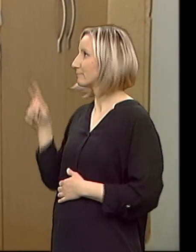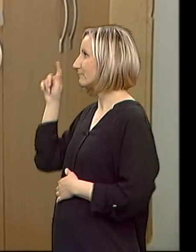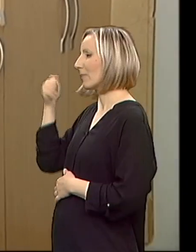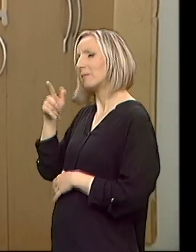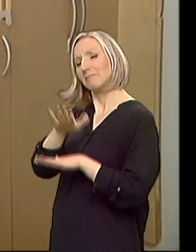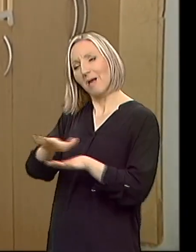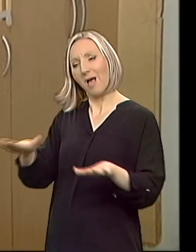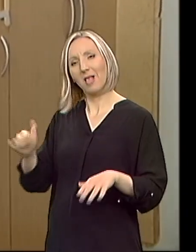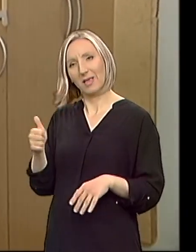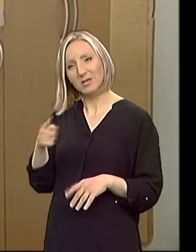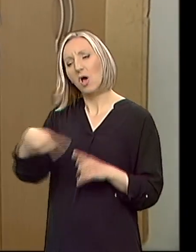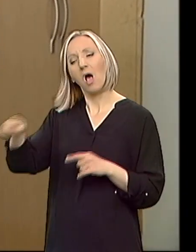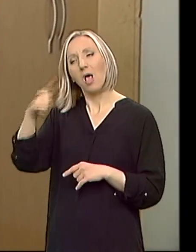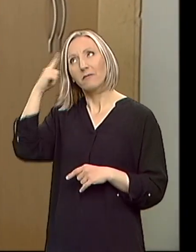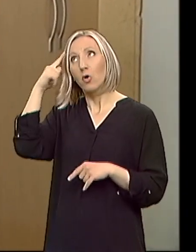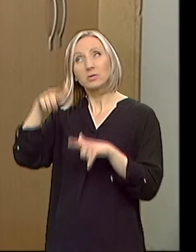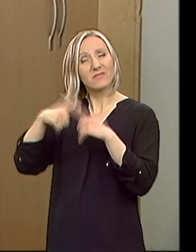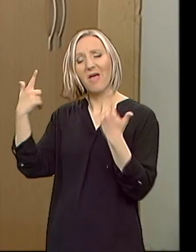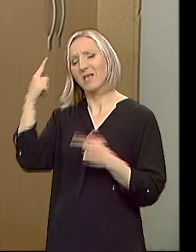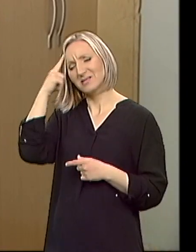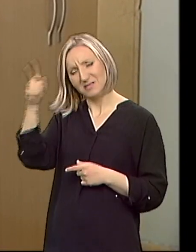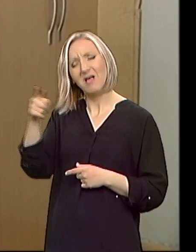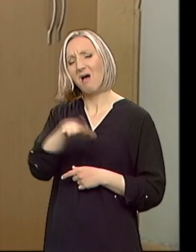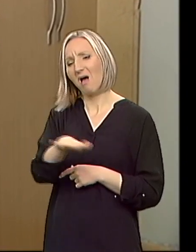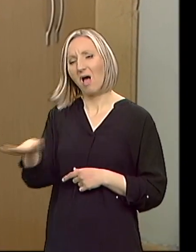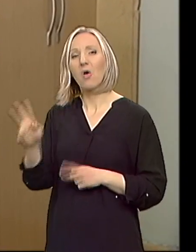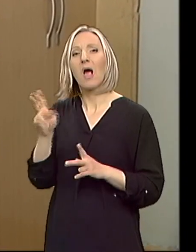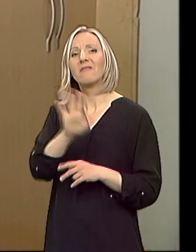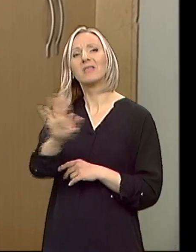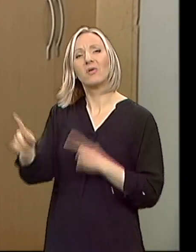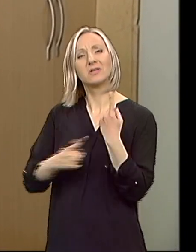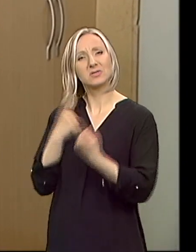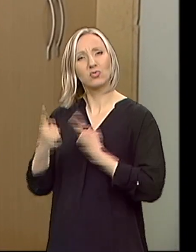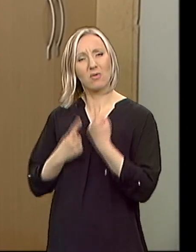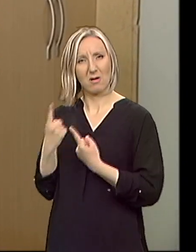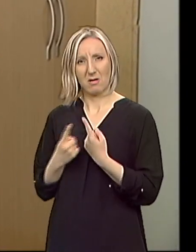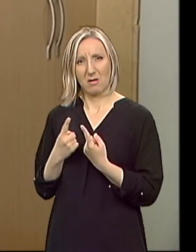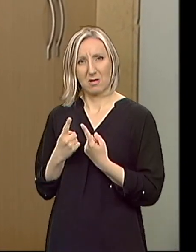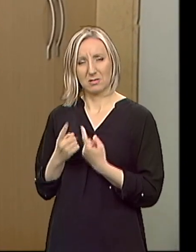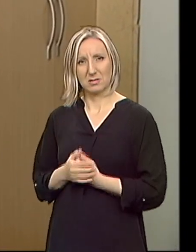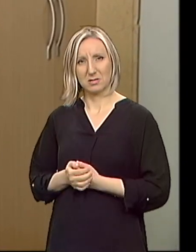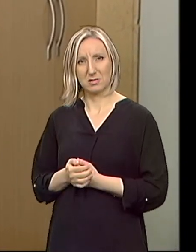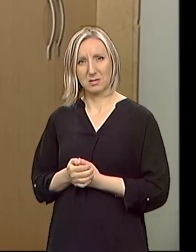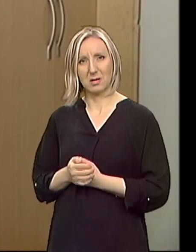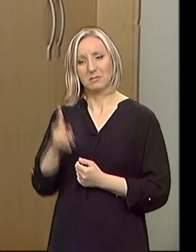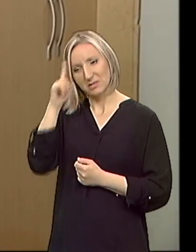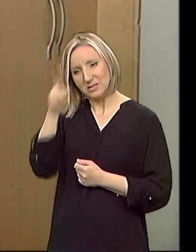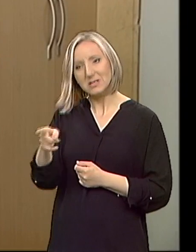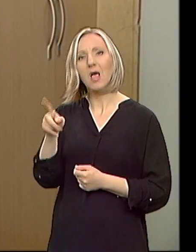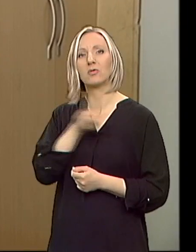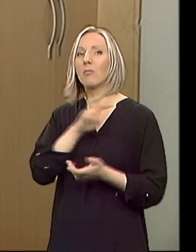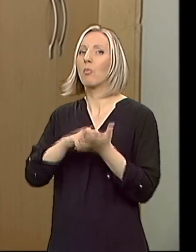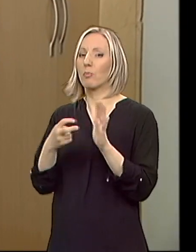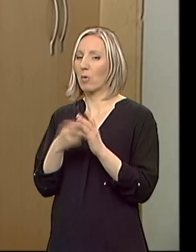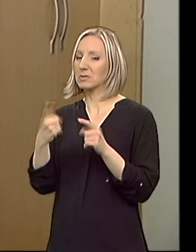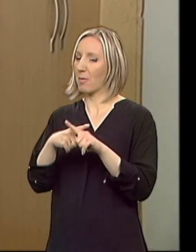su vrlo svesni toga kakve njihove stanje, vrlo su svesni toga da imaju neki problem da zorači